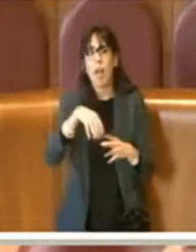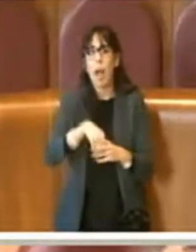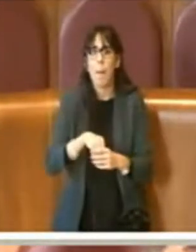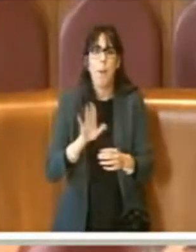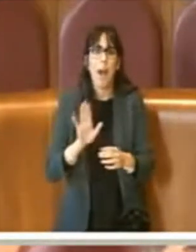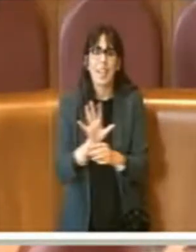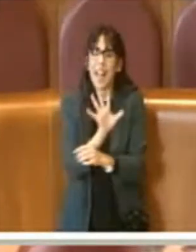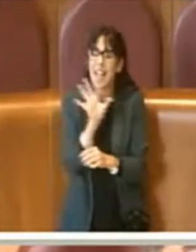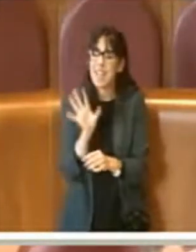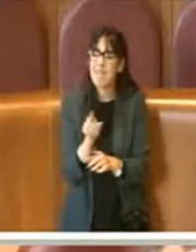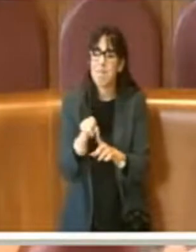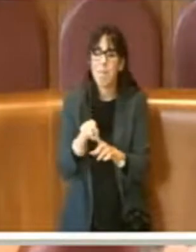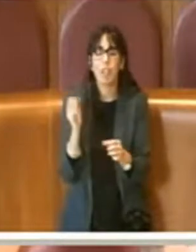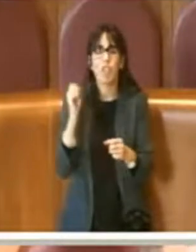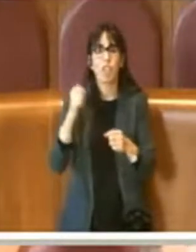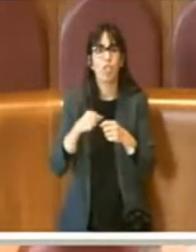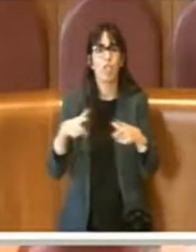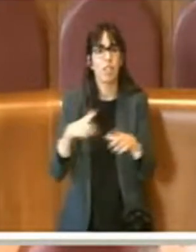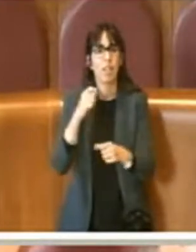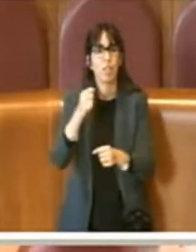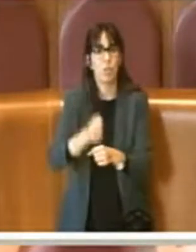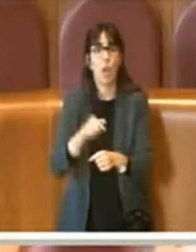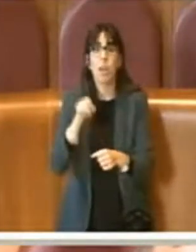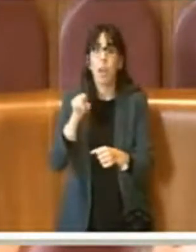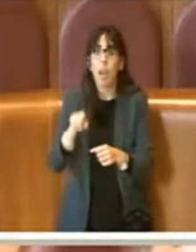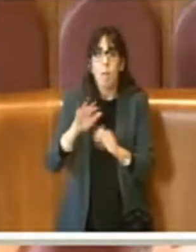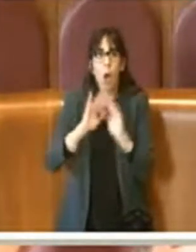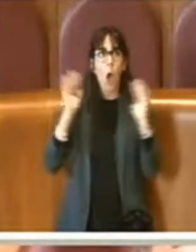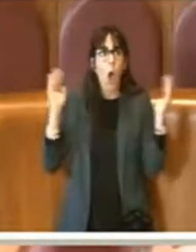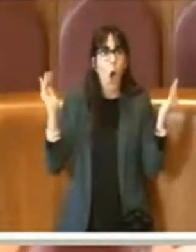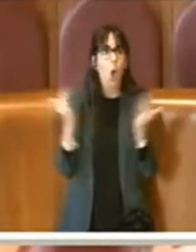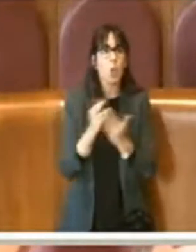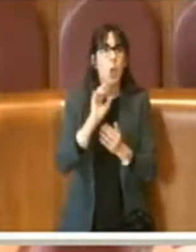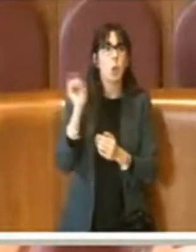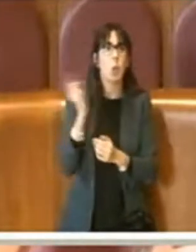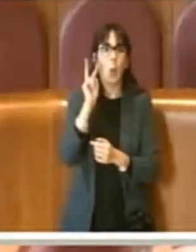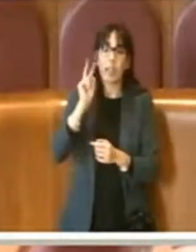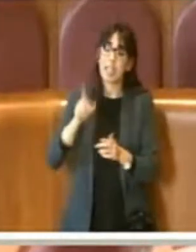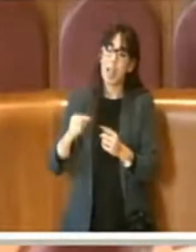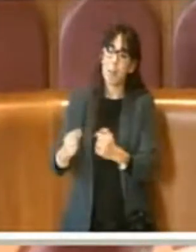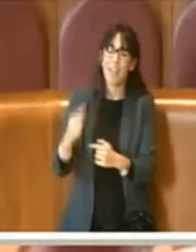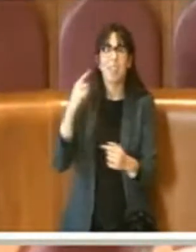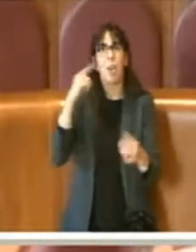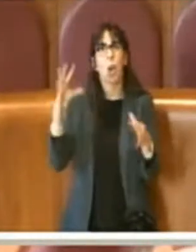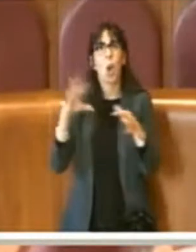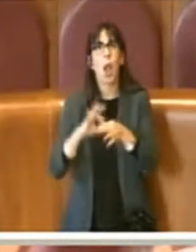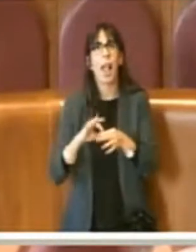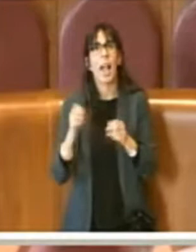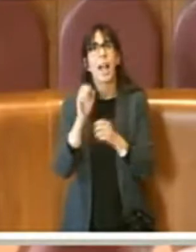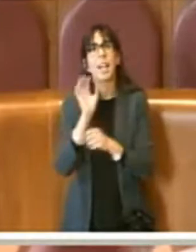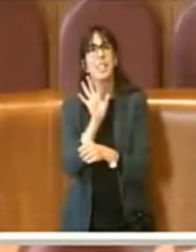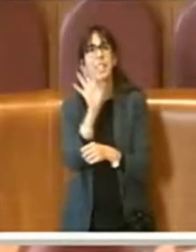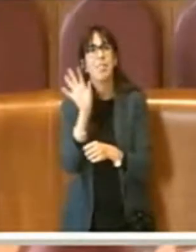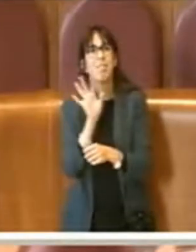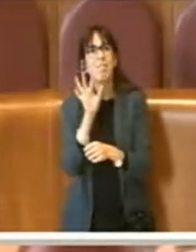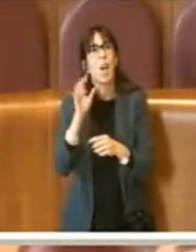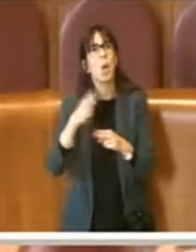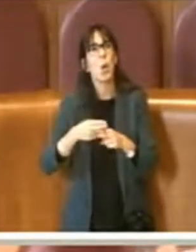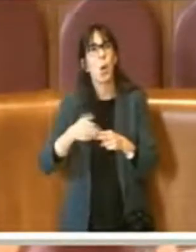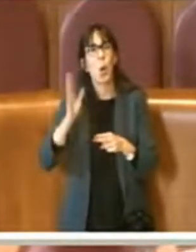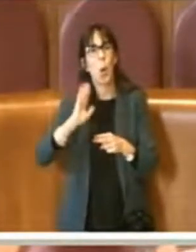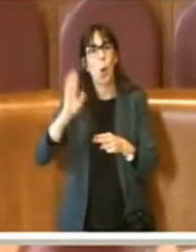che è un'immagine che nel mondo si proietta come immagine della città. Perciò affidare